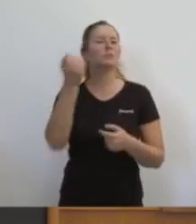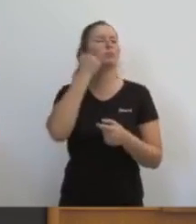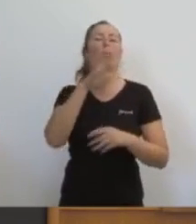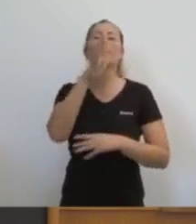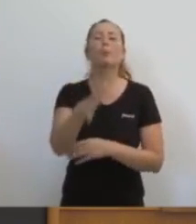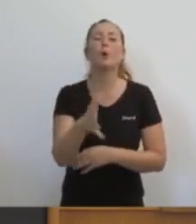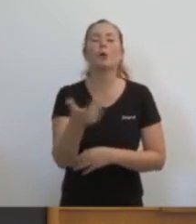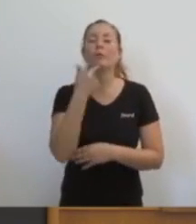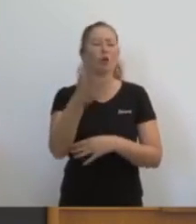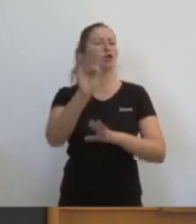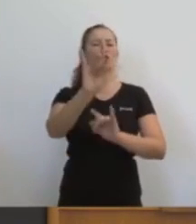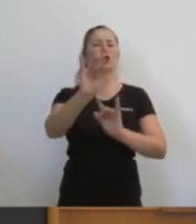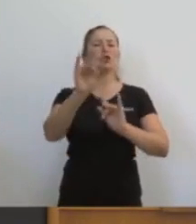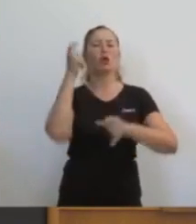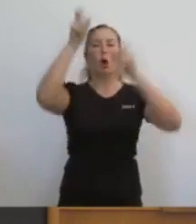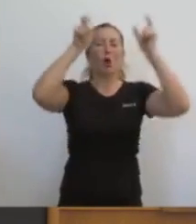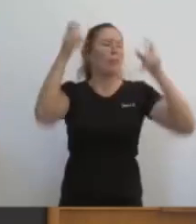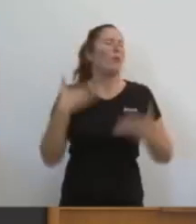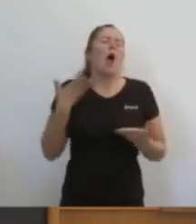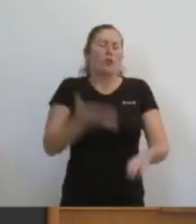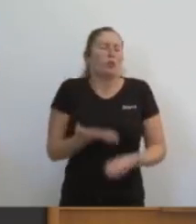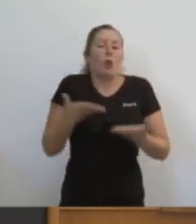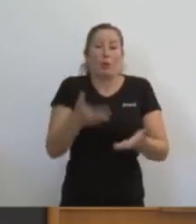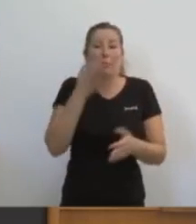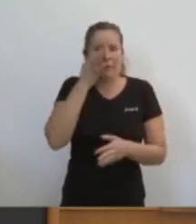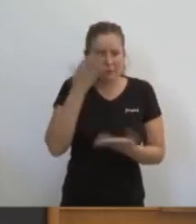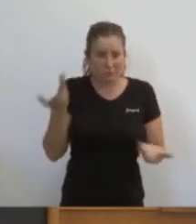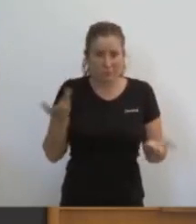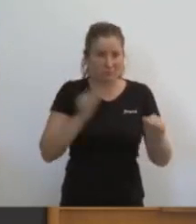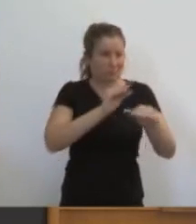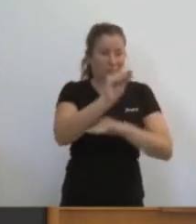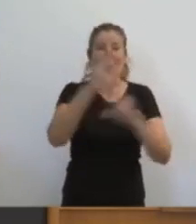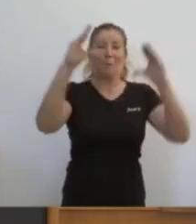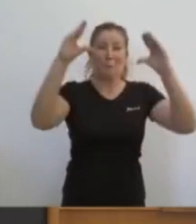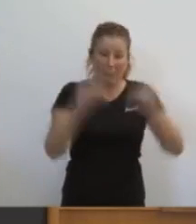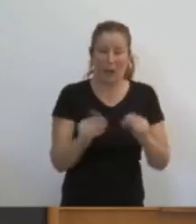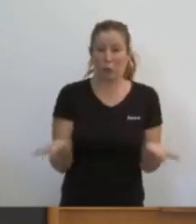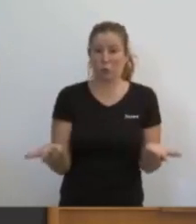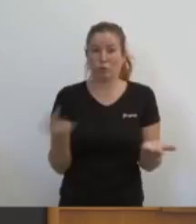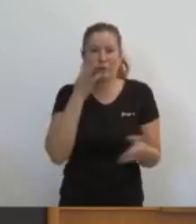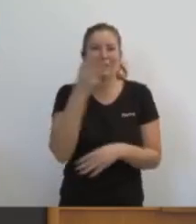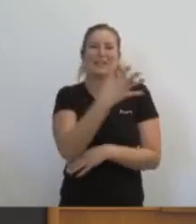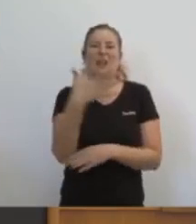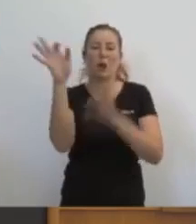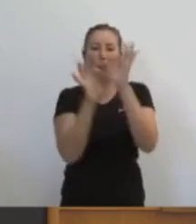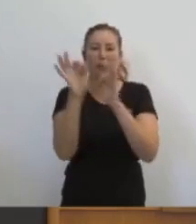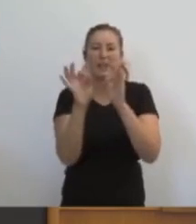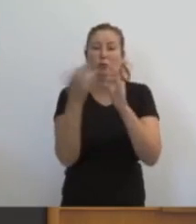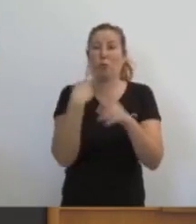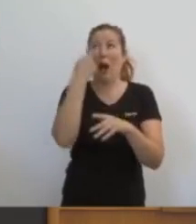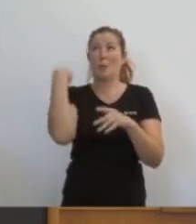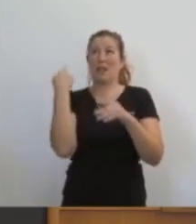pobles i reduir la inversió als pobles el 2016, que va ser del 35%, menys que la del